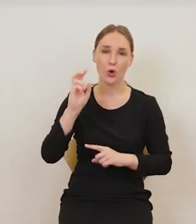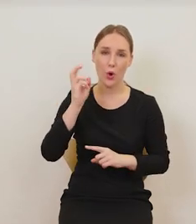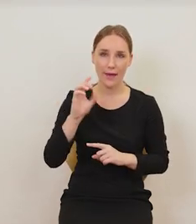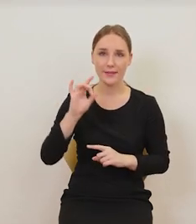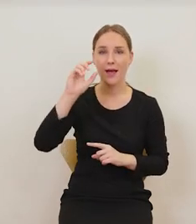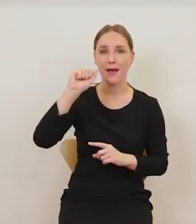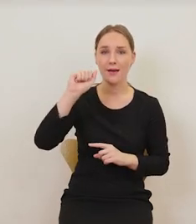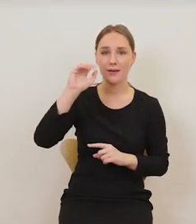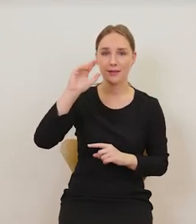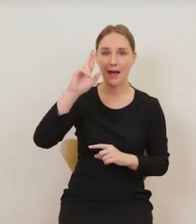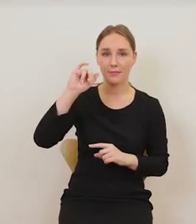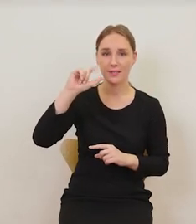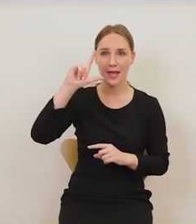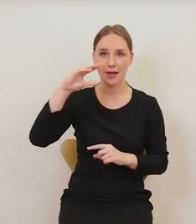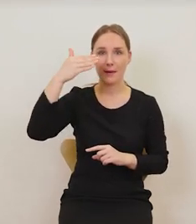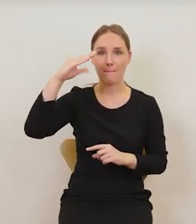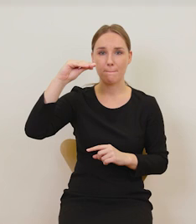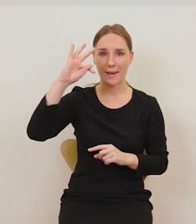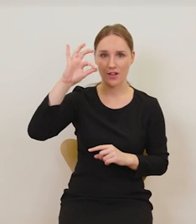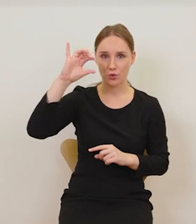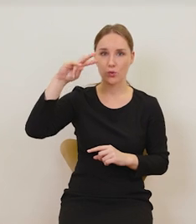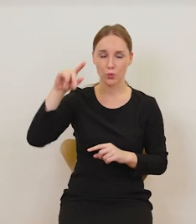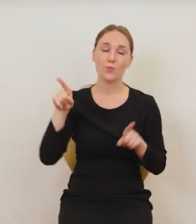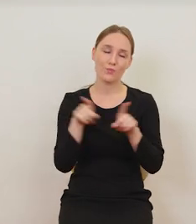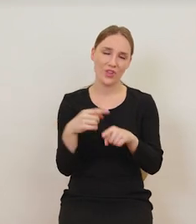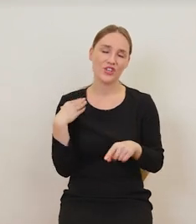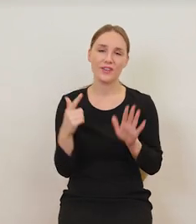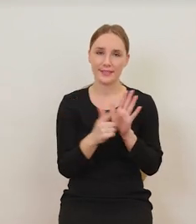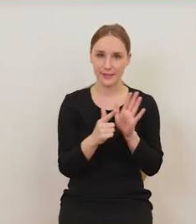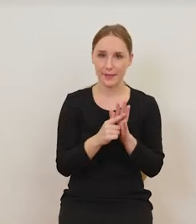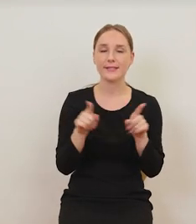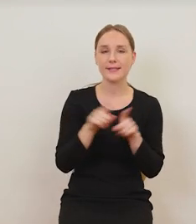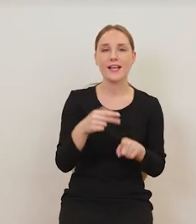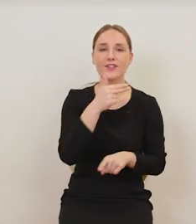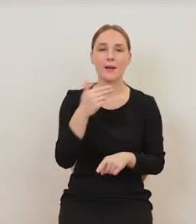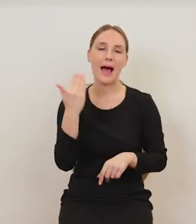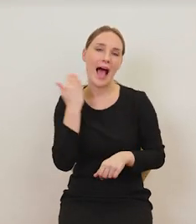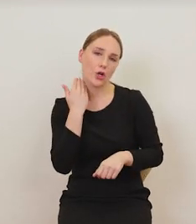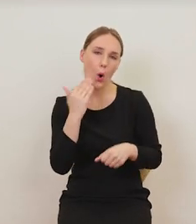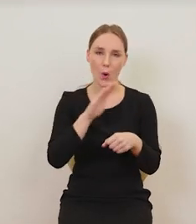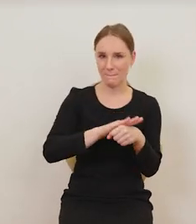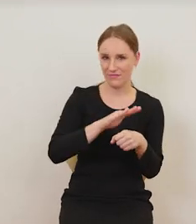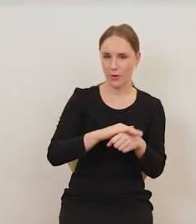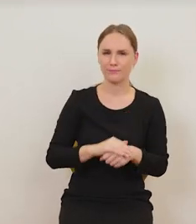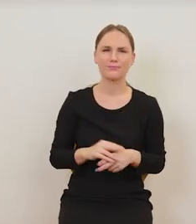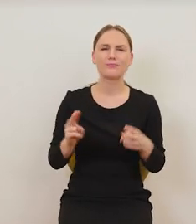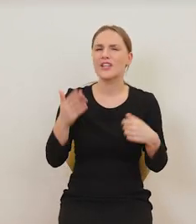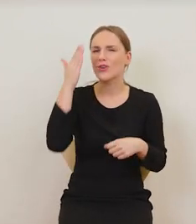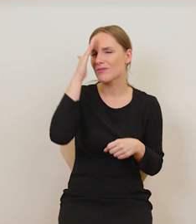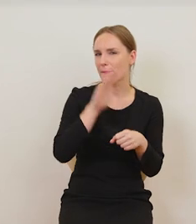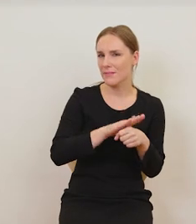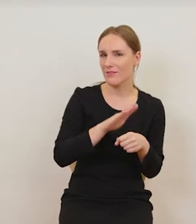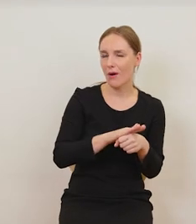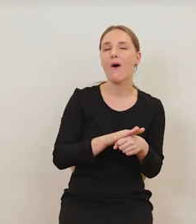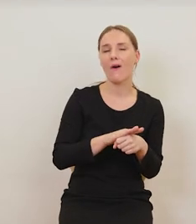XVII wiek i również temat alkoholowo-piwny. Skąd wiemy, że to piwo? Za chwilę się dowiemy.